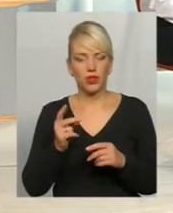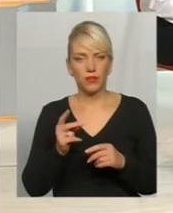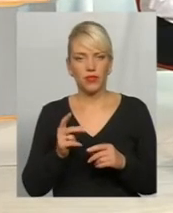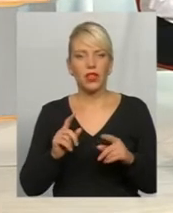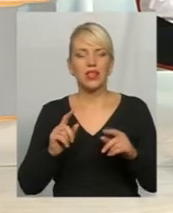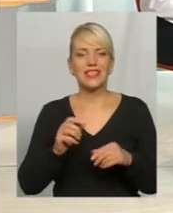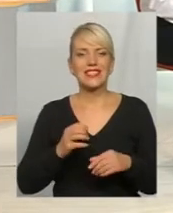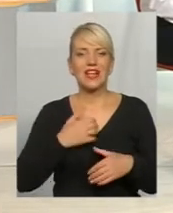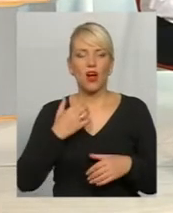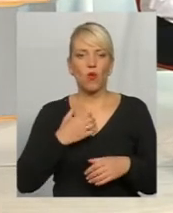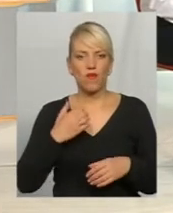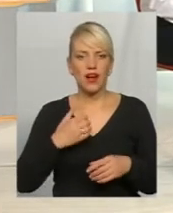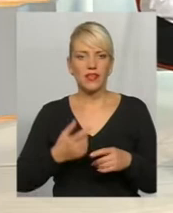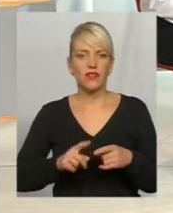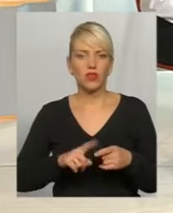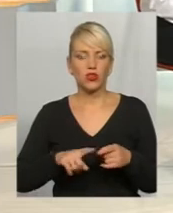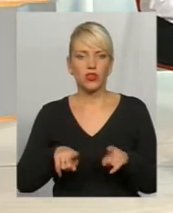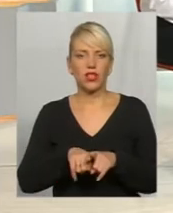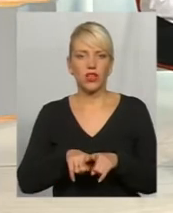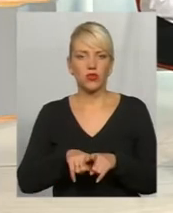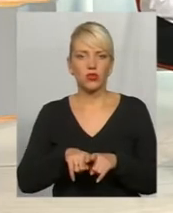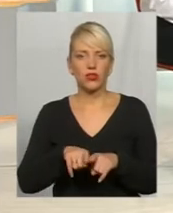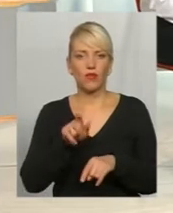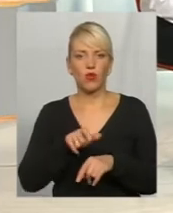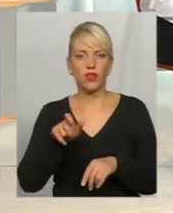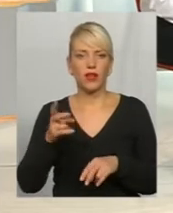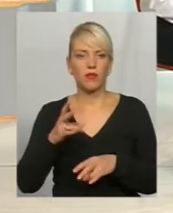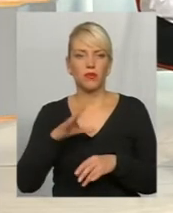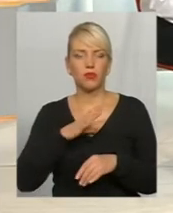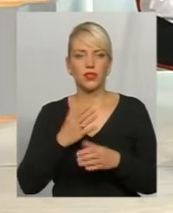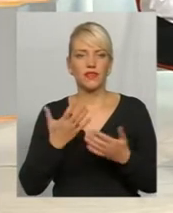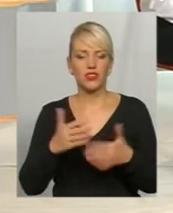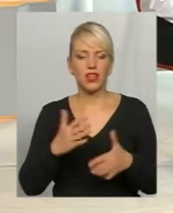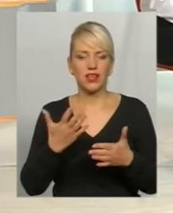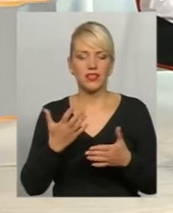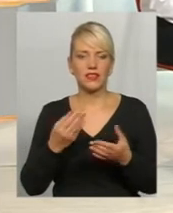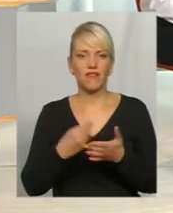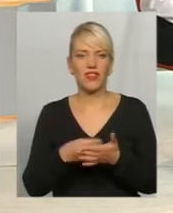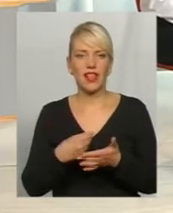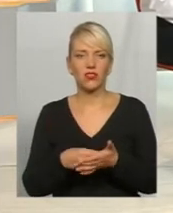страхування, воно також в людей має бути вже якийсь певний фінансовий